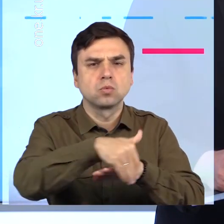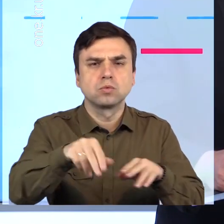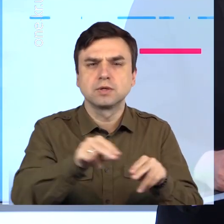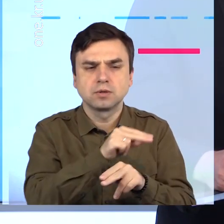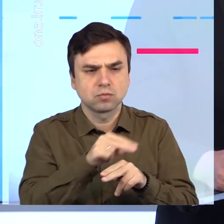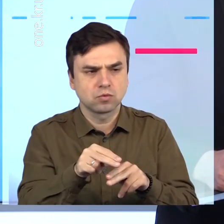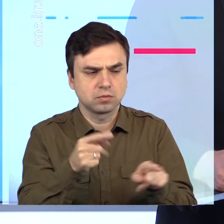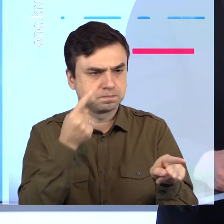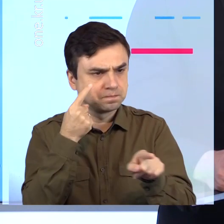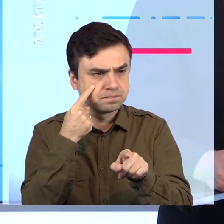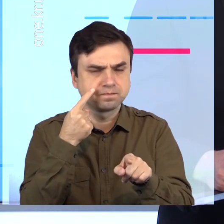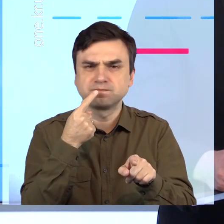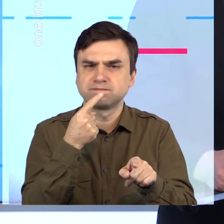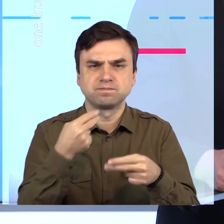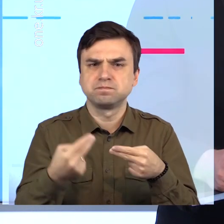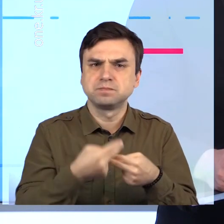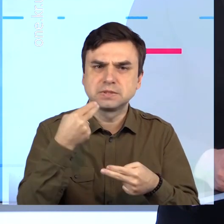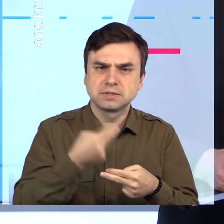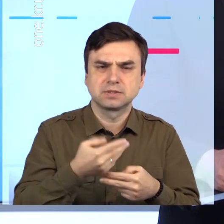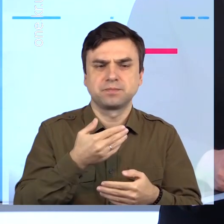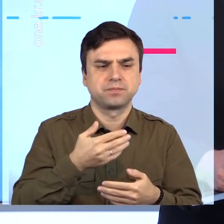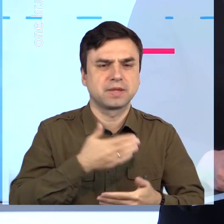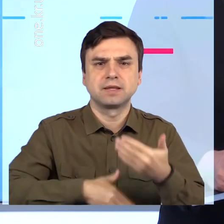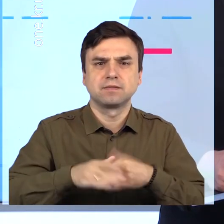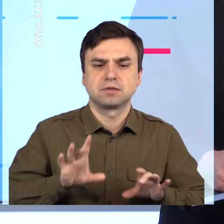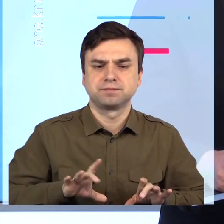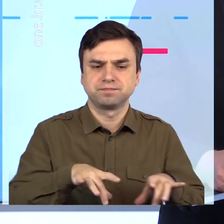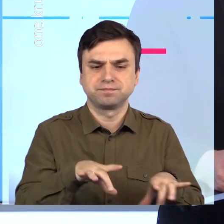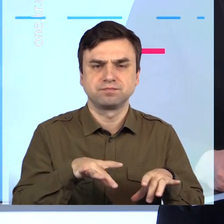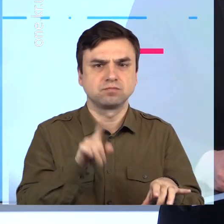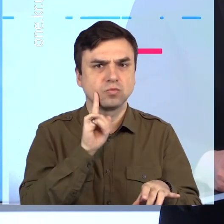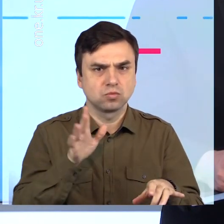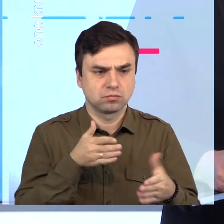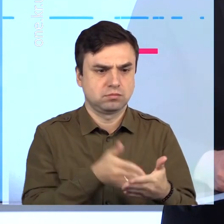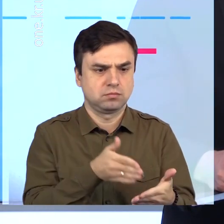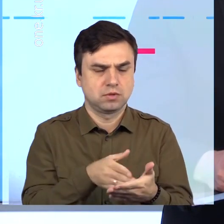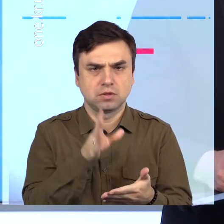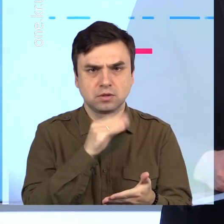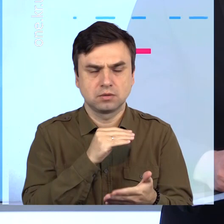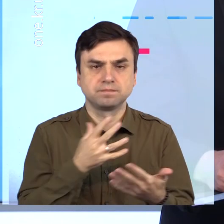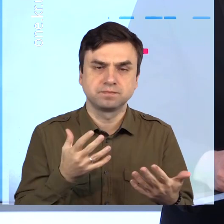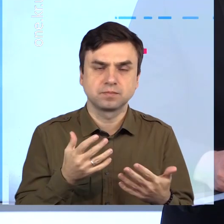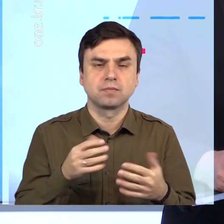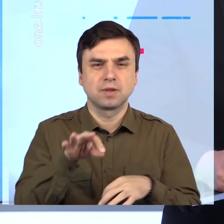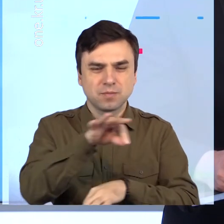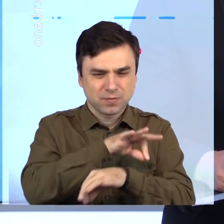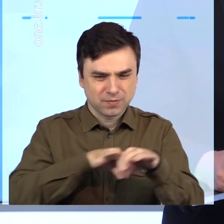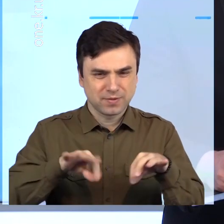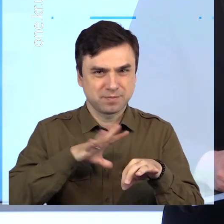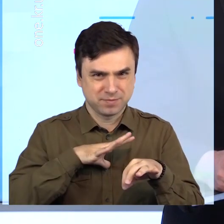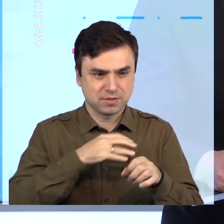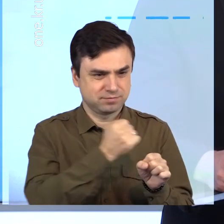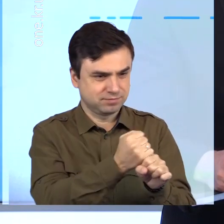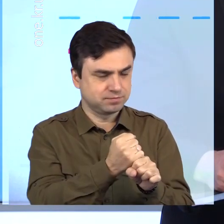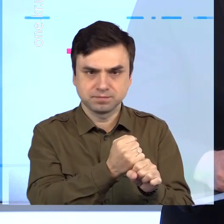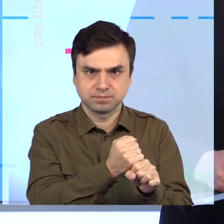вільного пересування онобленою вулицею. Відповідно до цього, до проєкту внесуть відповідні зміни та проведуть додаткові